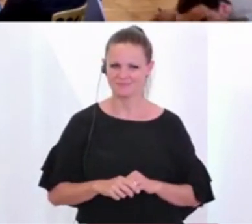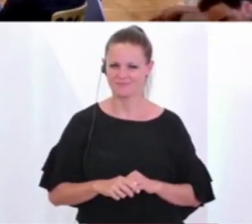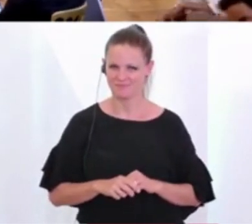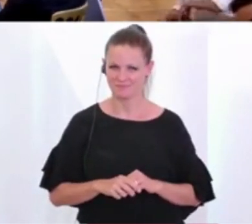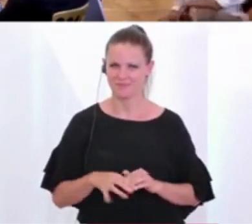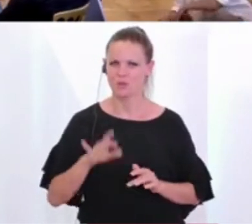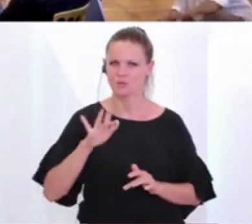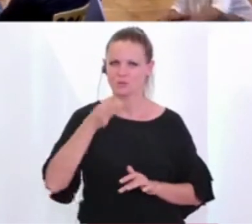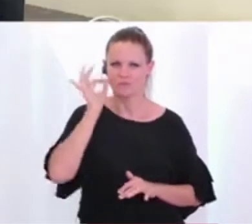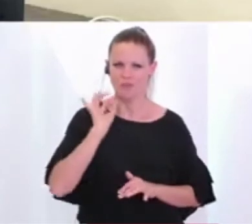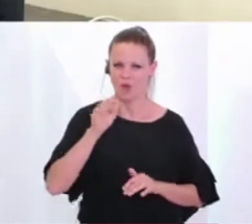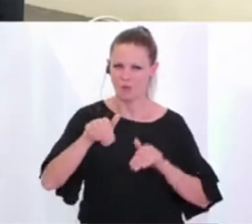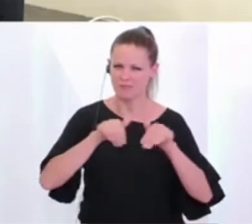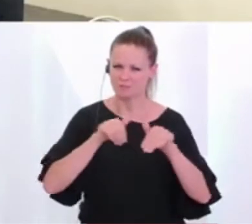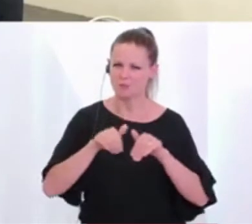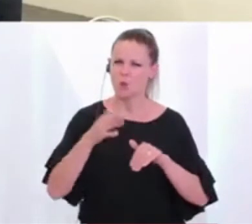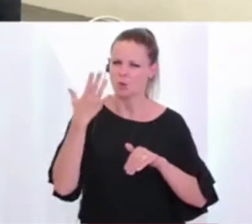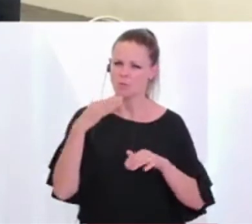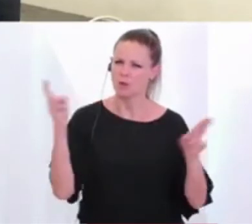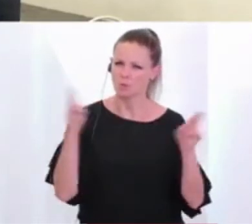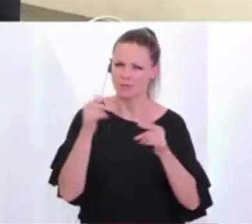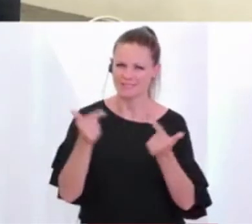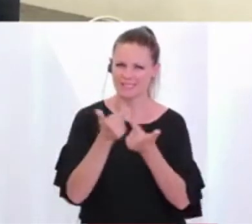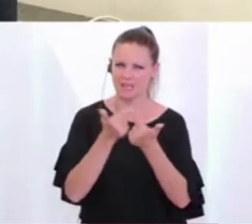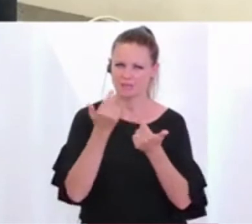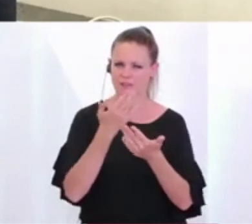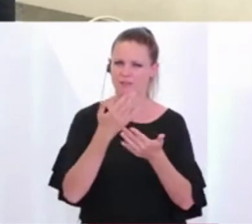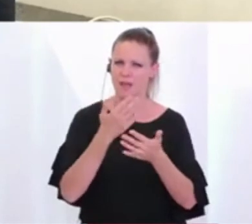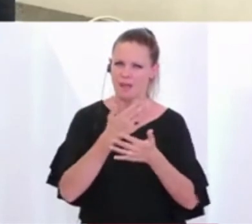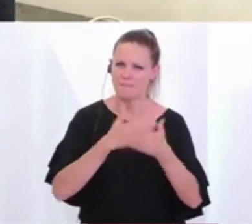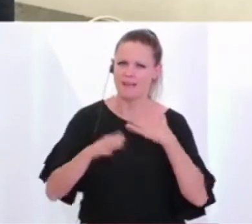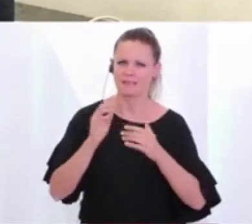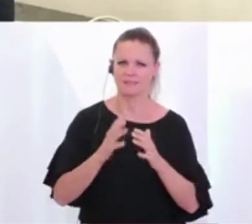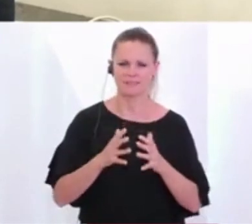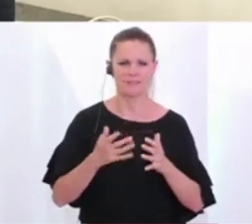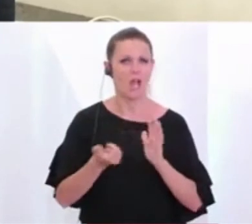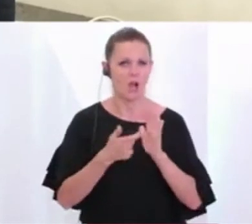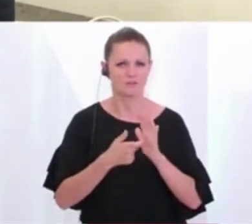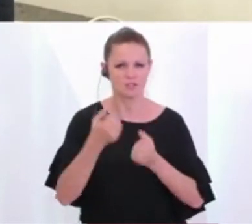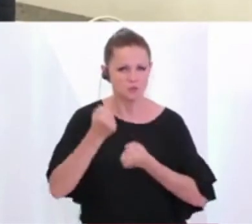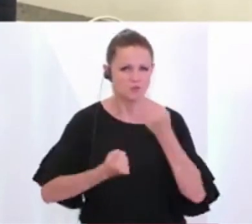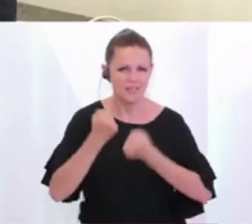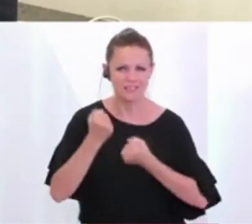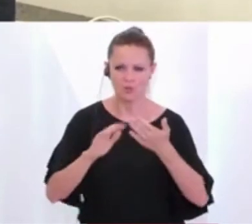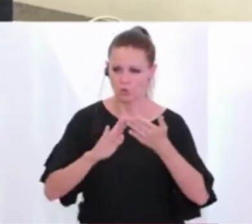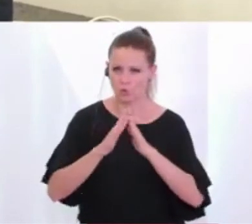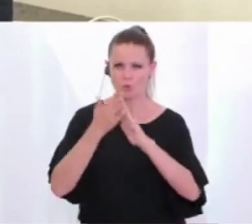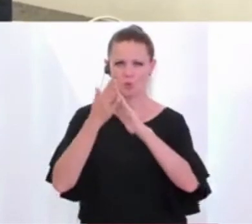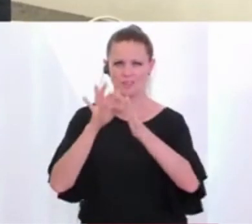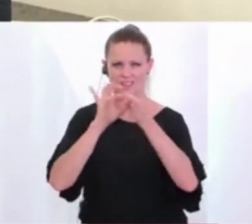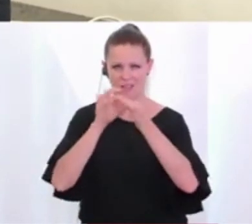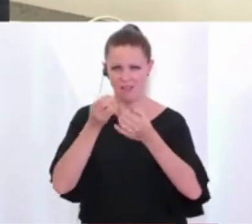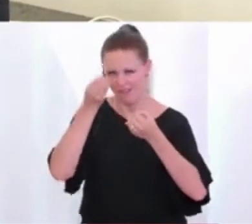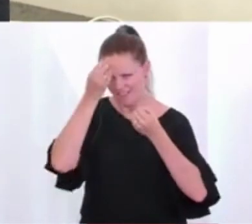Nur an die Frau Ministerin, können Sie noch einmal skizzieren, was sind die größten Herausforderungen oder Schwierigkeiten sind, eben in die Communities mit diesen